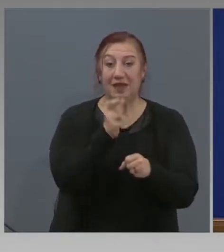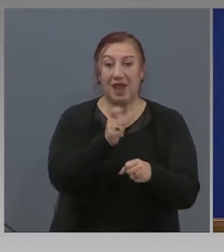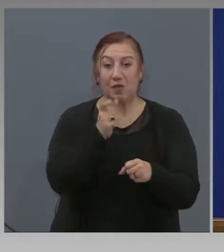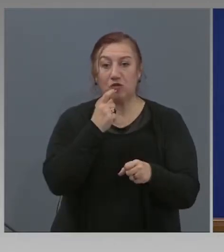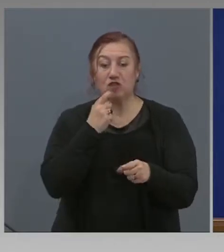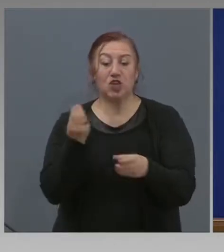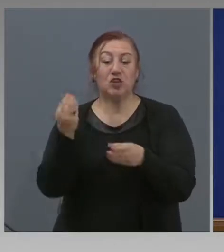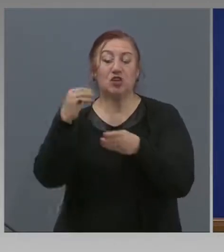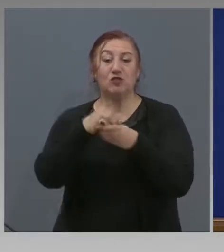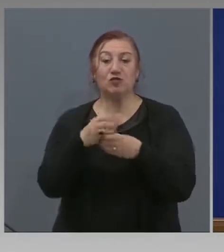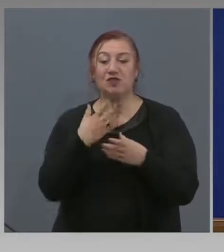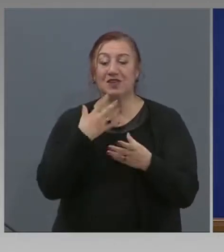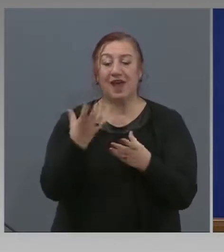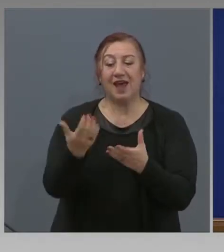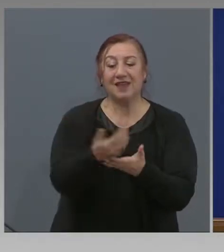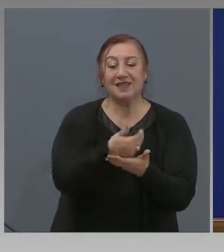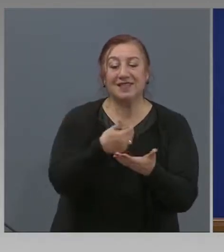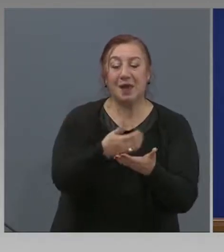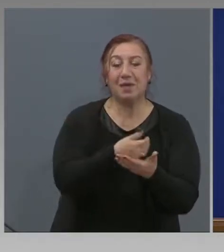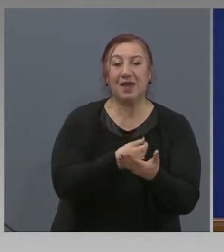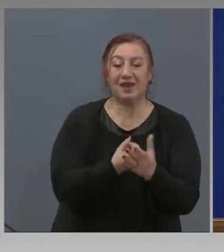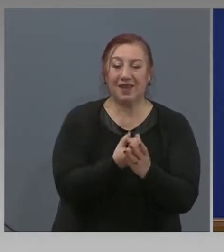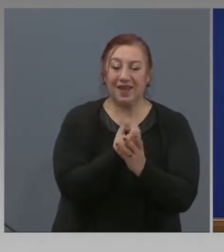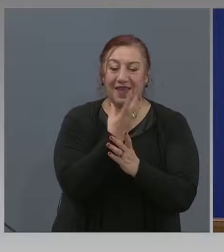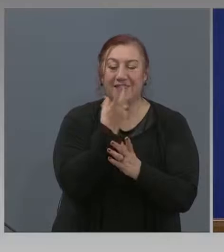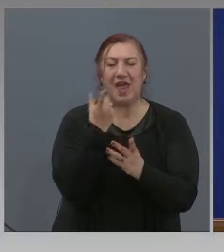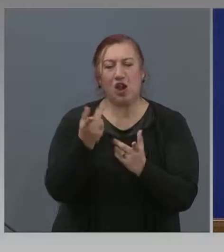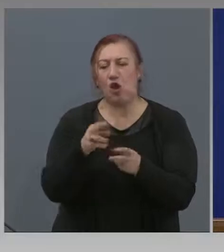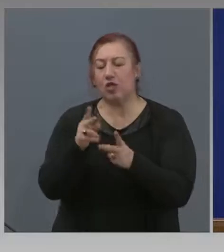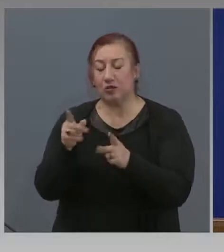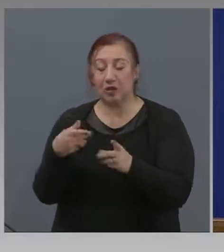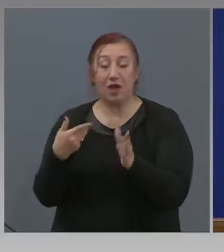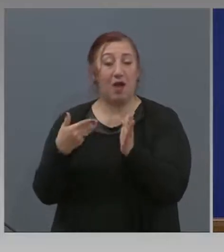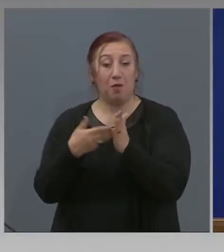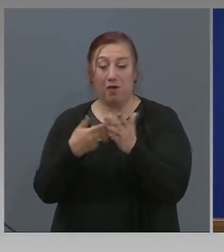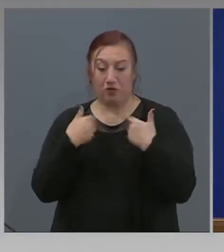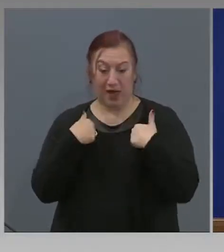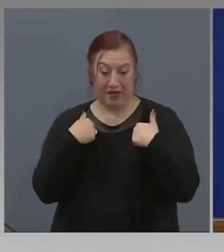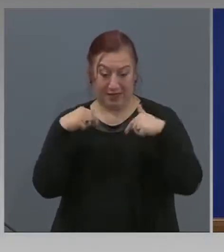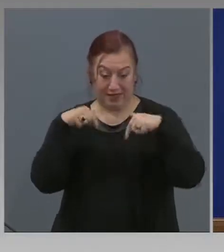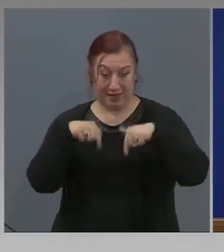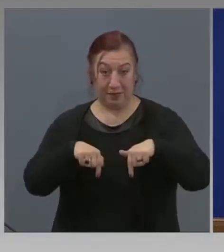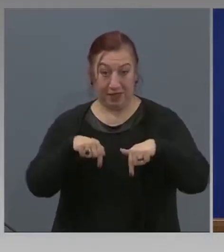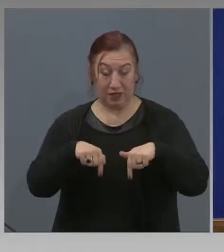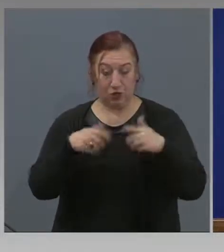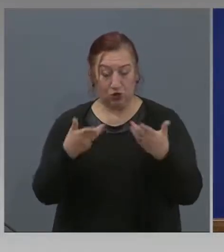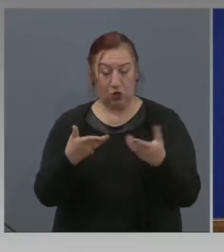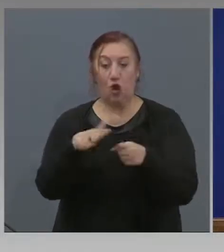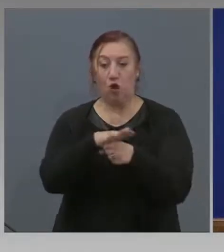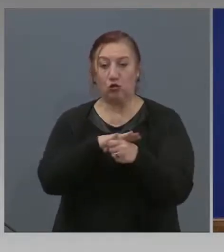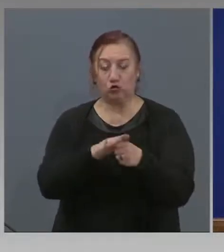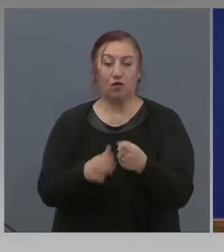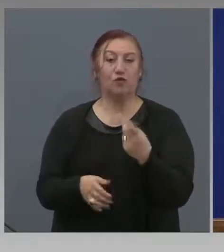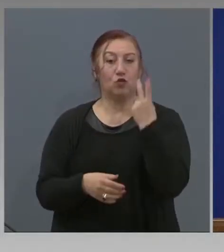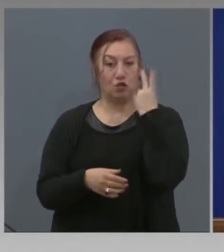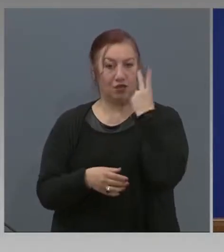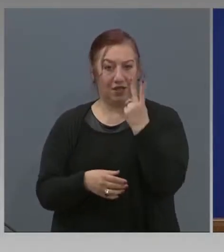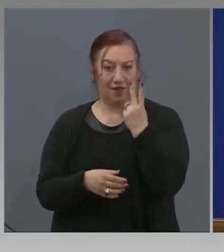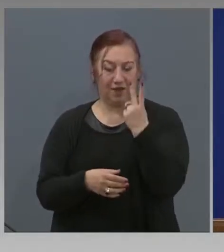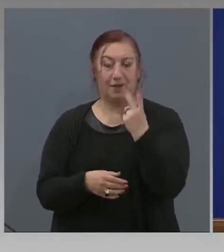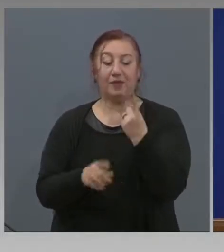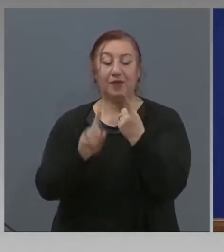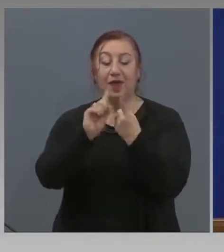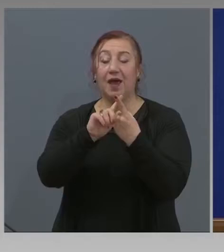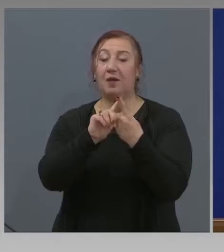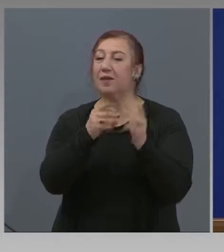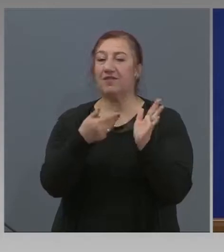е добро решение. Поводът да бъда днес тук сред вас са основно два. Първият